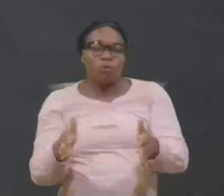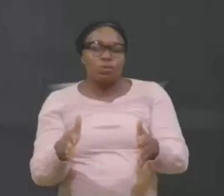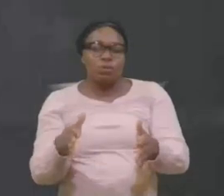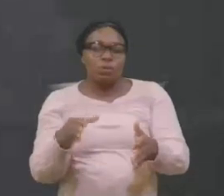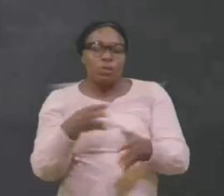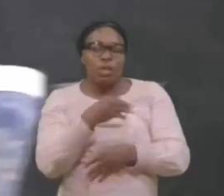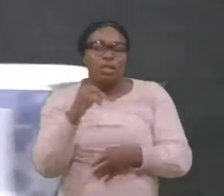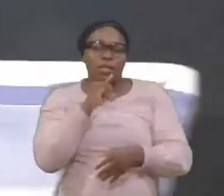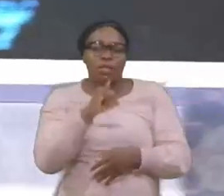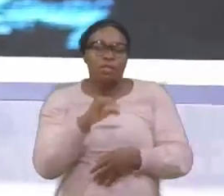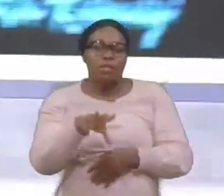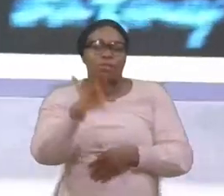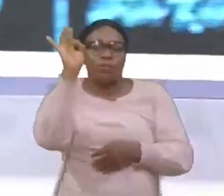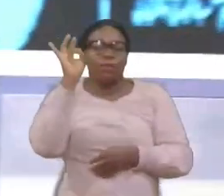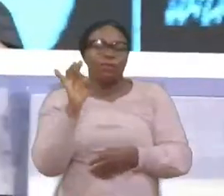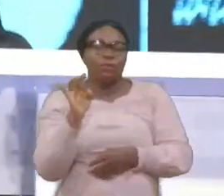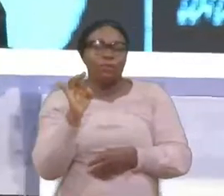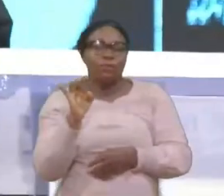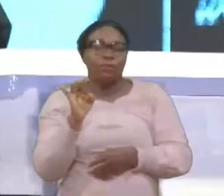perdu et il l'est retrouvé